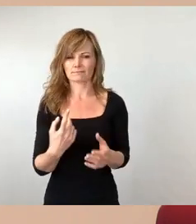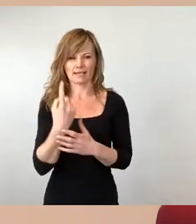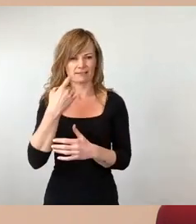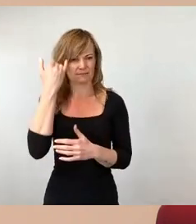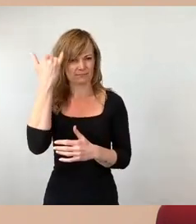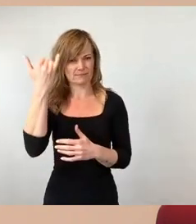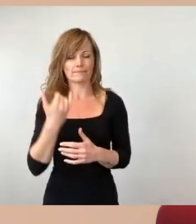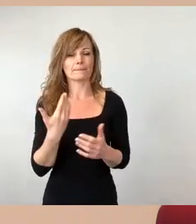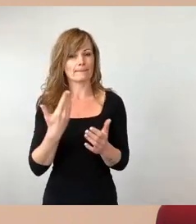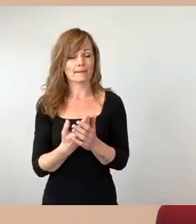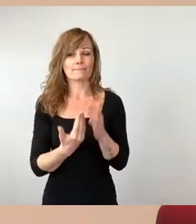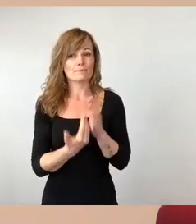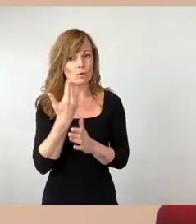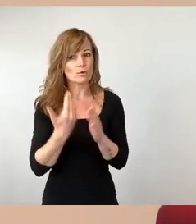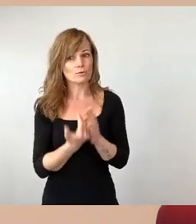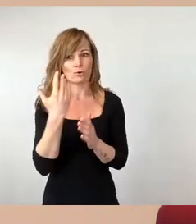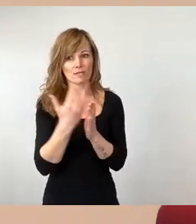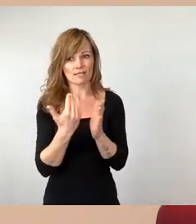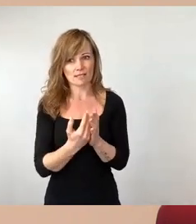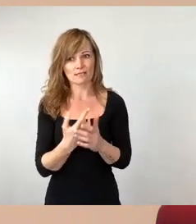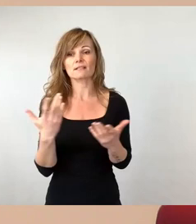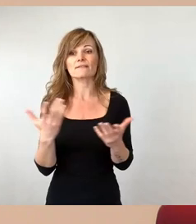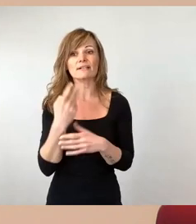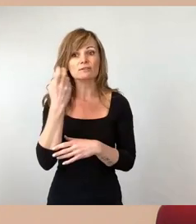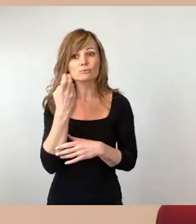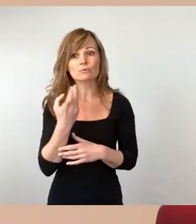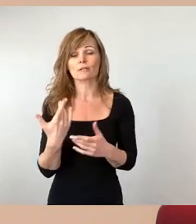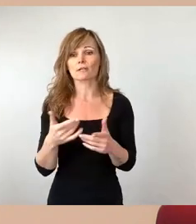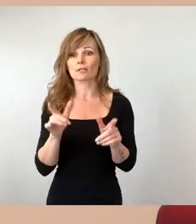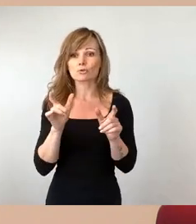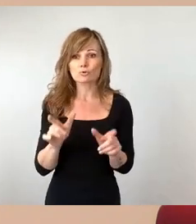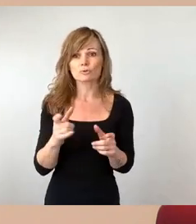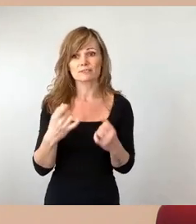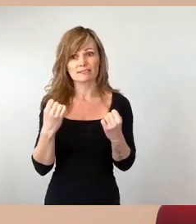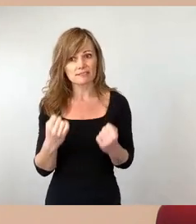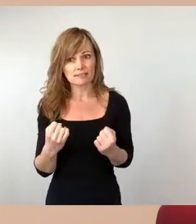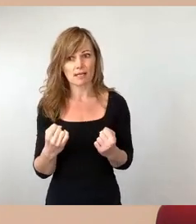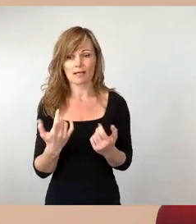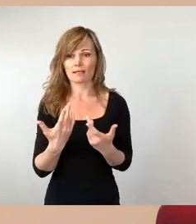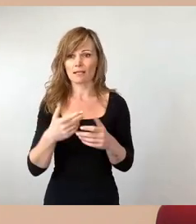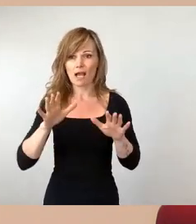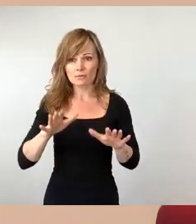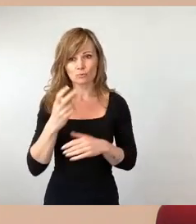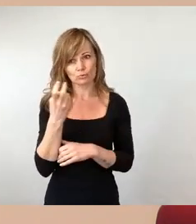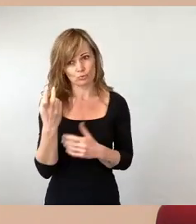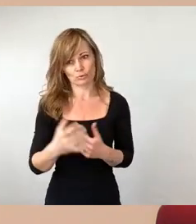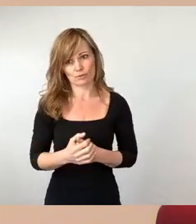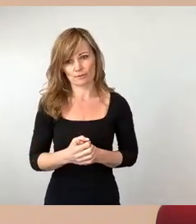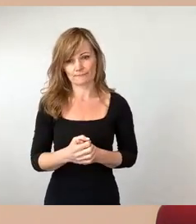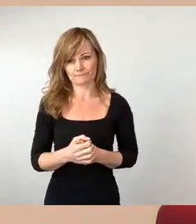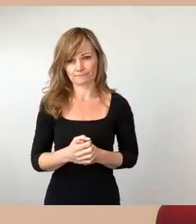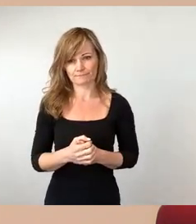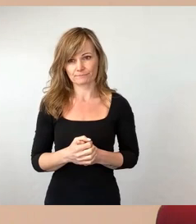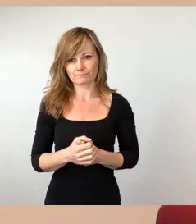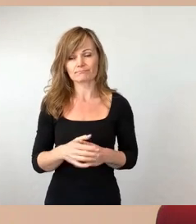Sie suchen Schutz, sie suchen Sicherheit, sie sind Asylsuchende. Und gleichsam denke ich, sind wir